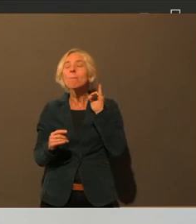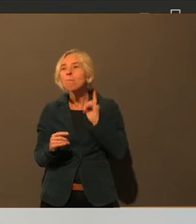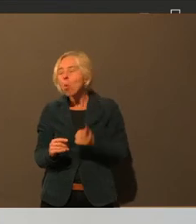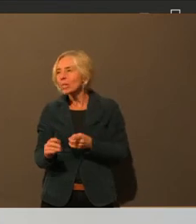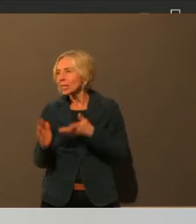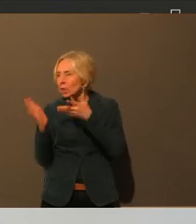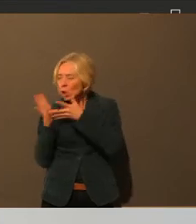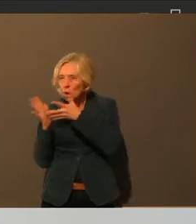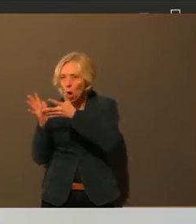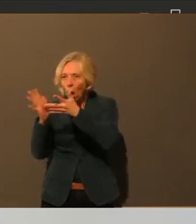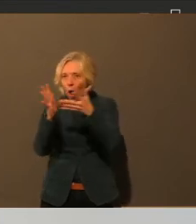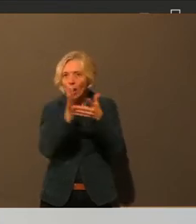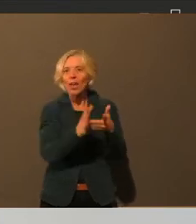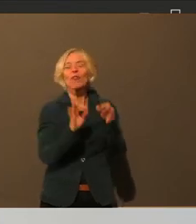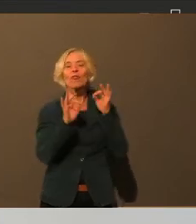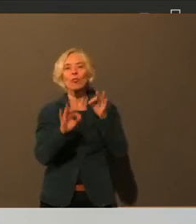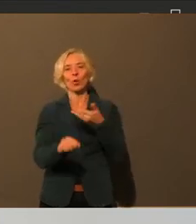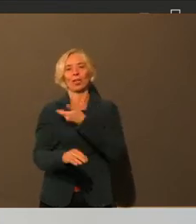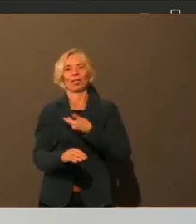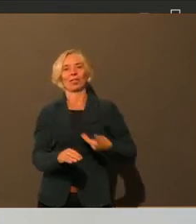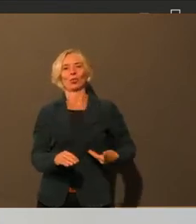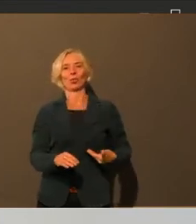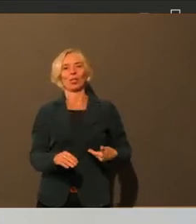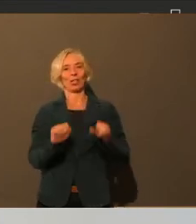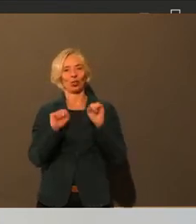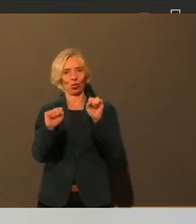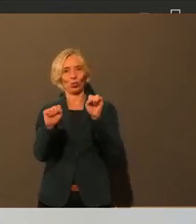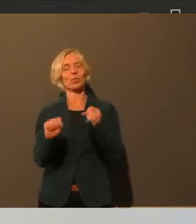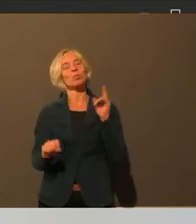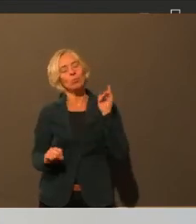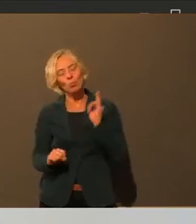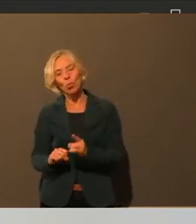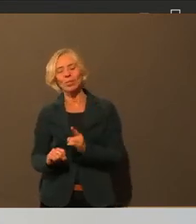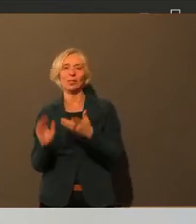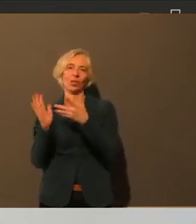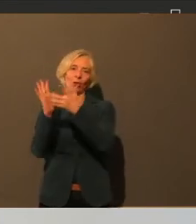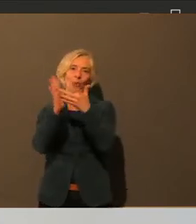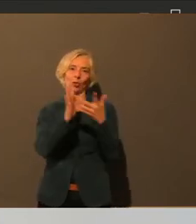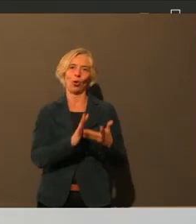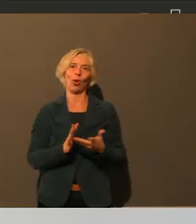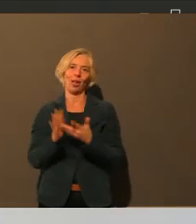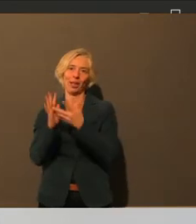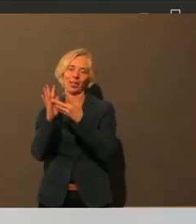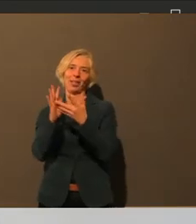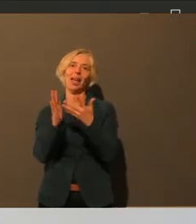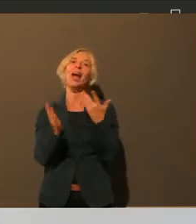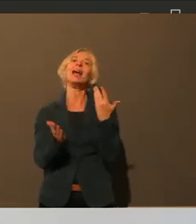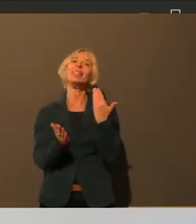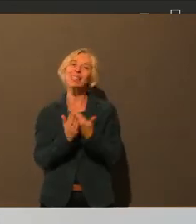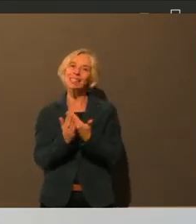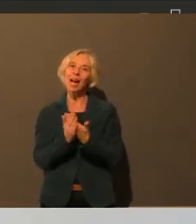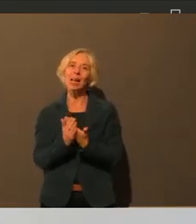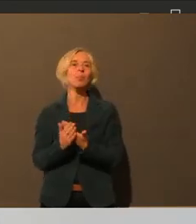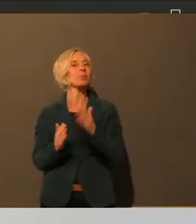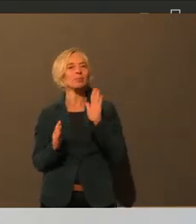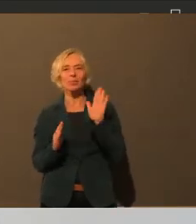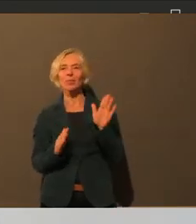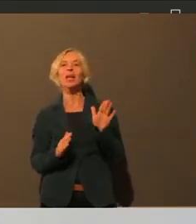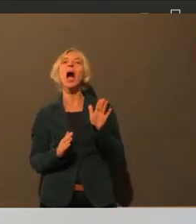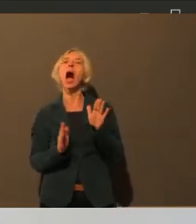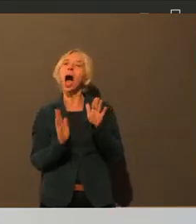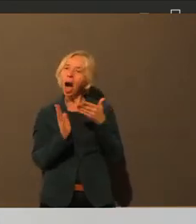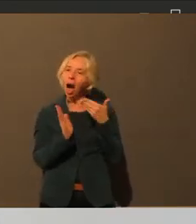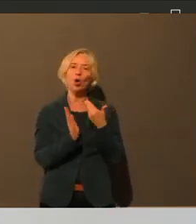um den Schutz der Gesundheit deutlich aufrechtzuerhalten in Augsburg. Und deswegen kann ich so einfach Ihr Argument da schon so